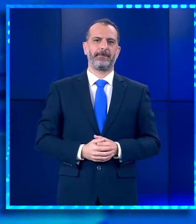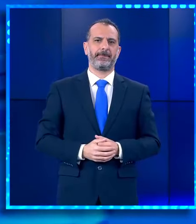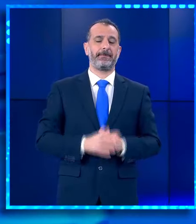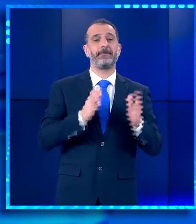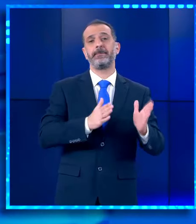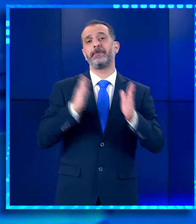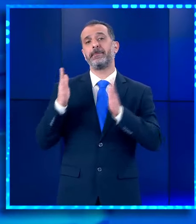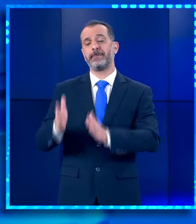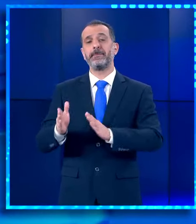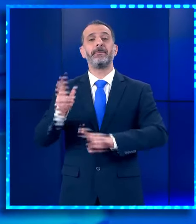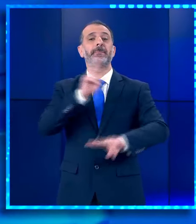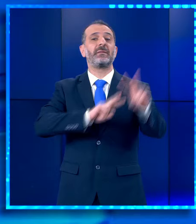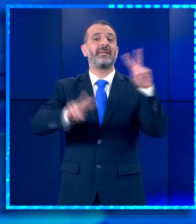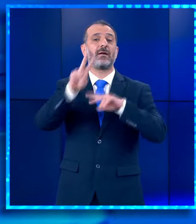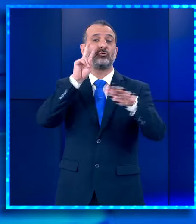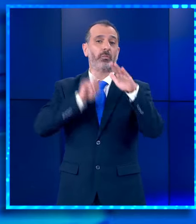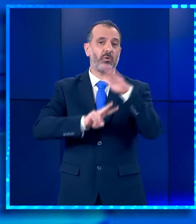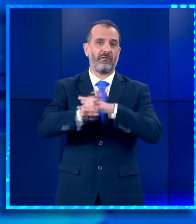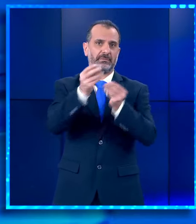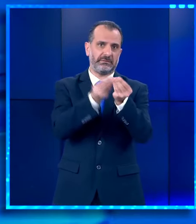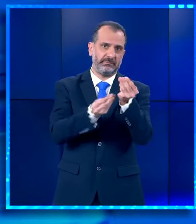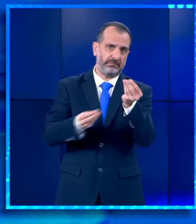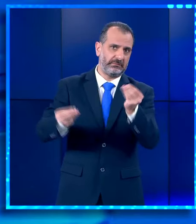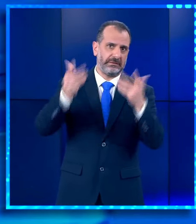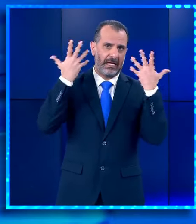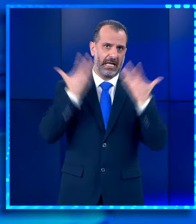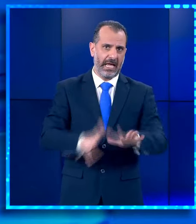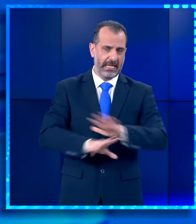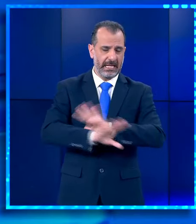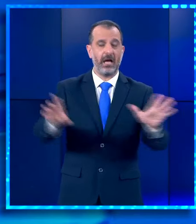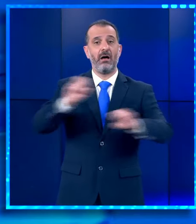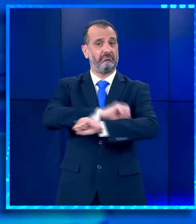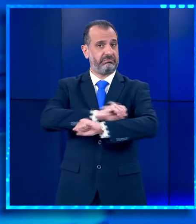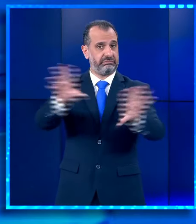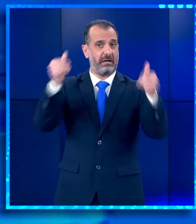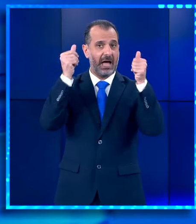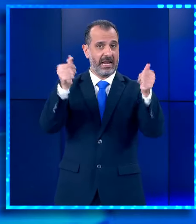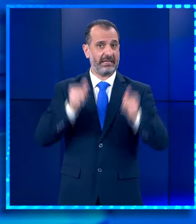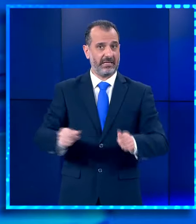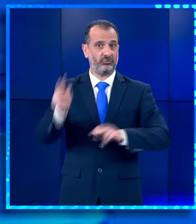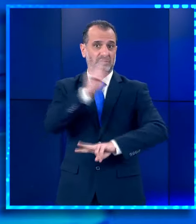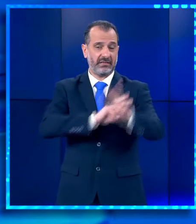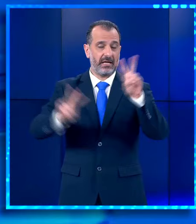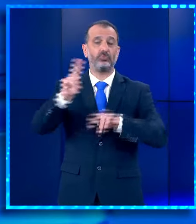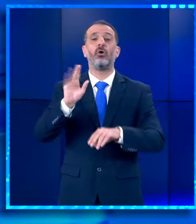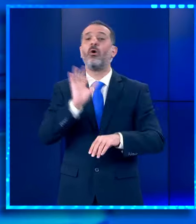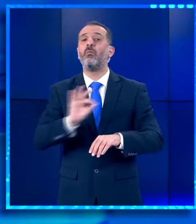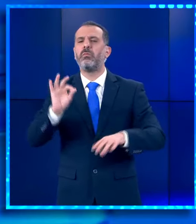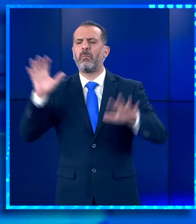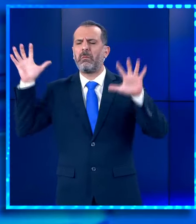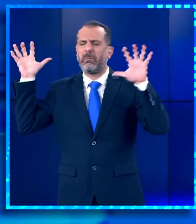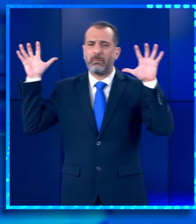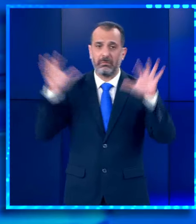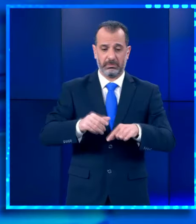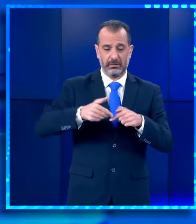Τώρα επειδή νοση παρουσιάζει ο καιρός, η Εθνική Μεταερολογική Υπηρεσία εξέδωσε έκτακτο δελτίο. Πού θα σημειωθούν βροχές και καταιγίδες τις